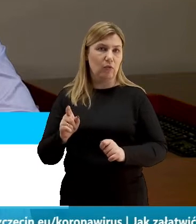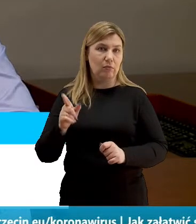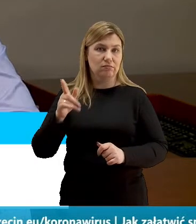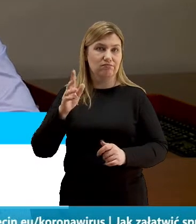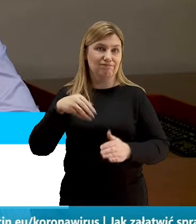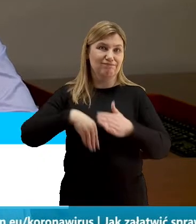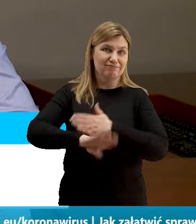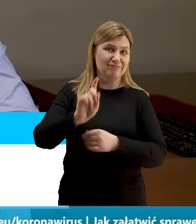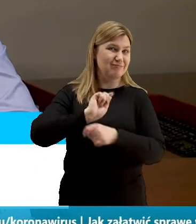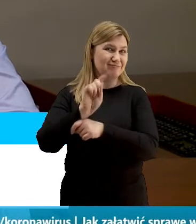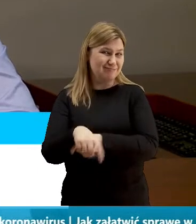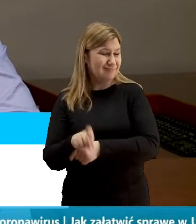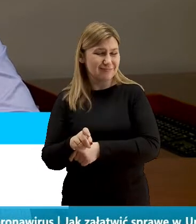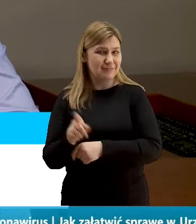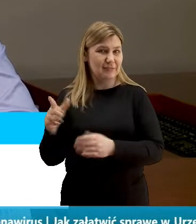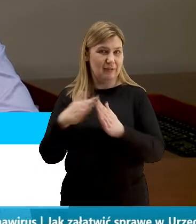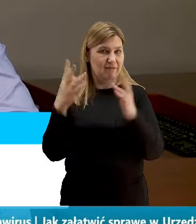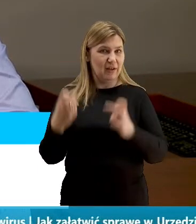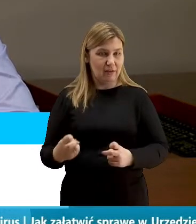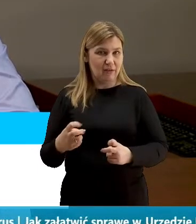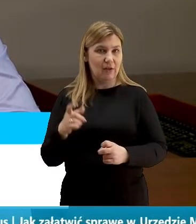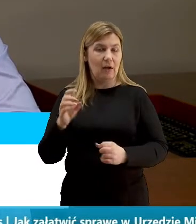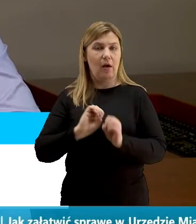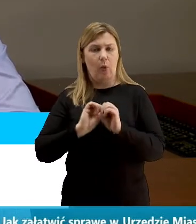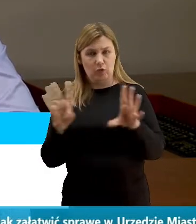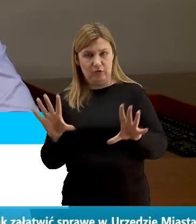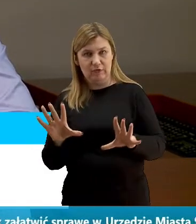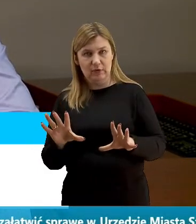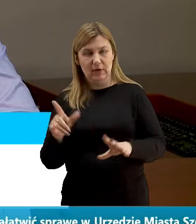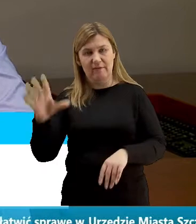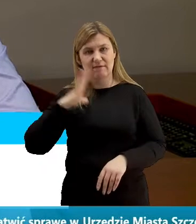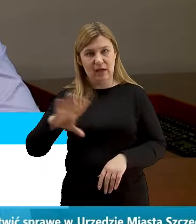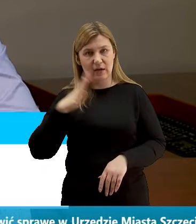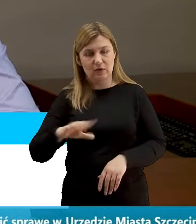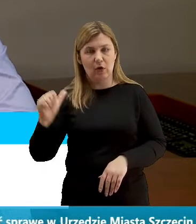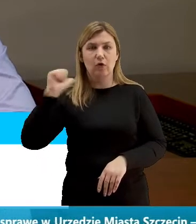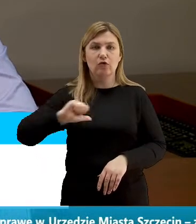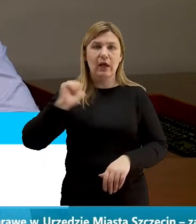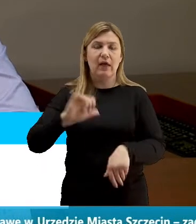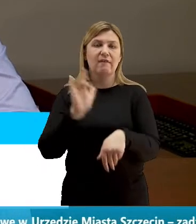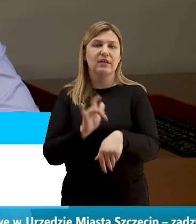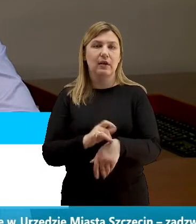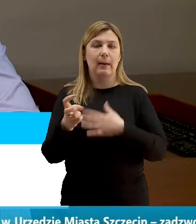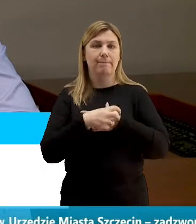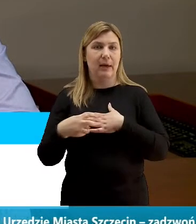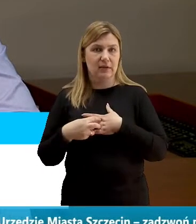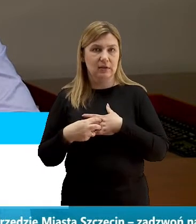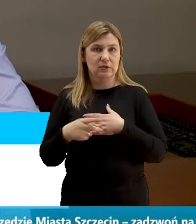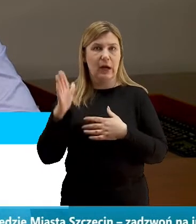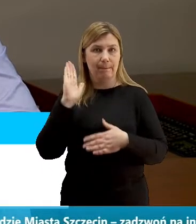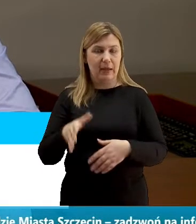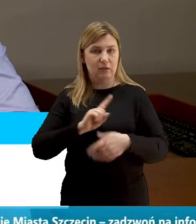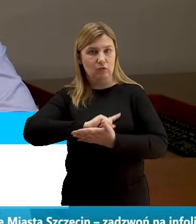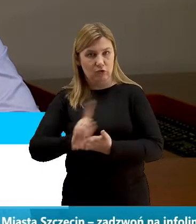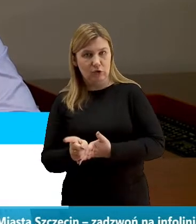kwarantanny. Oczywiście warto czekać na wyniki badań. Mam nadzieję, że będą prowadzone dużo szybciej